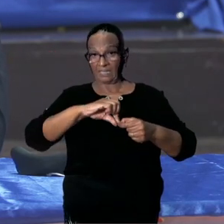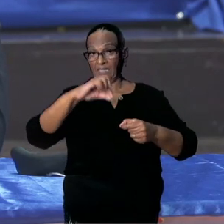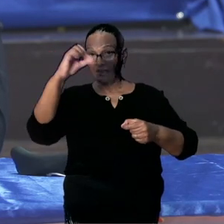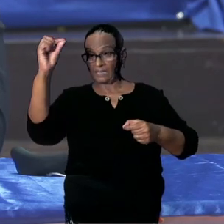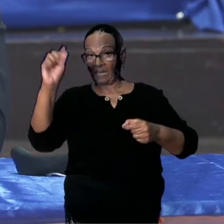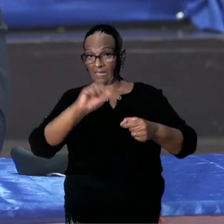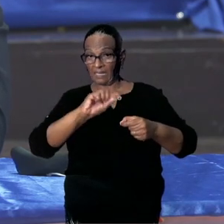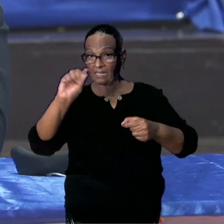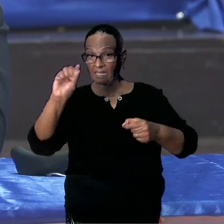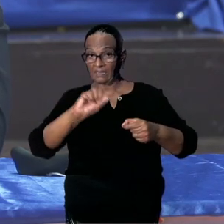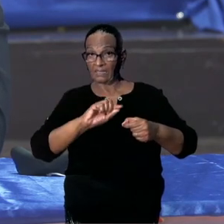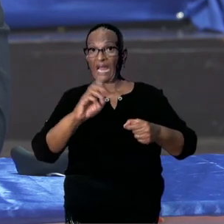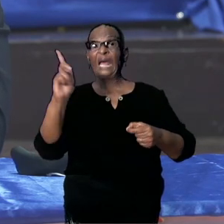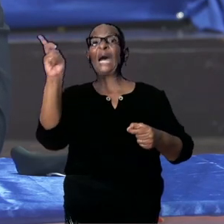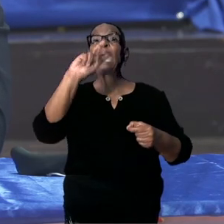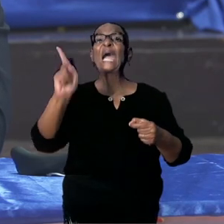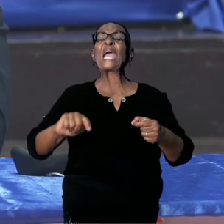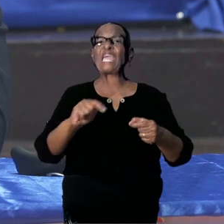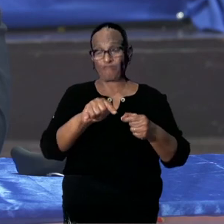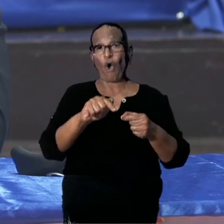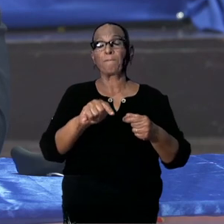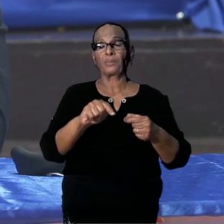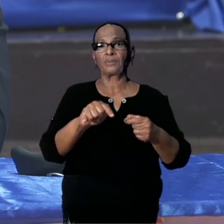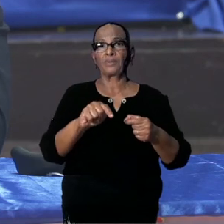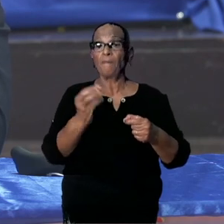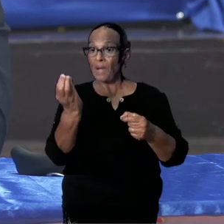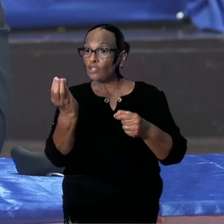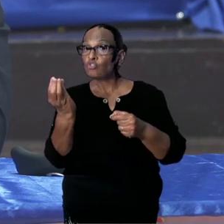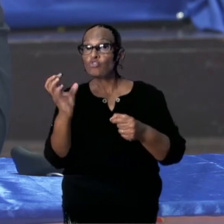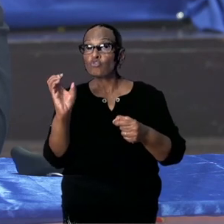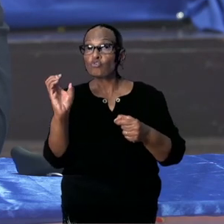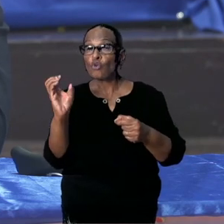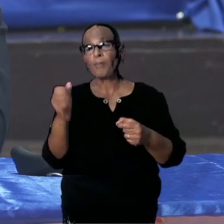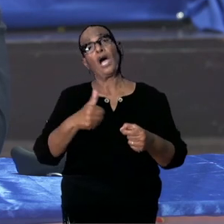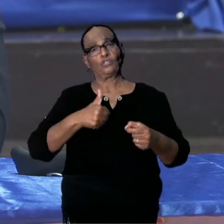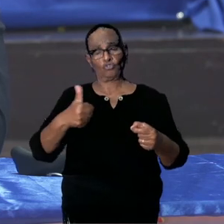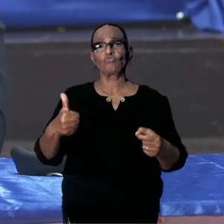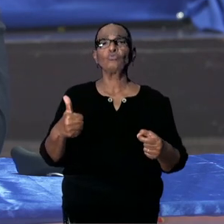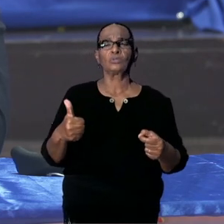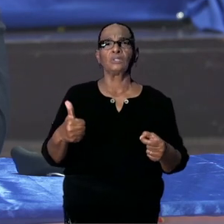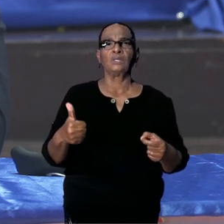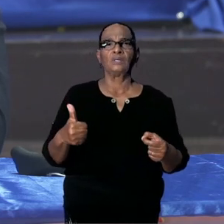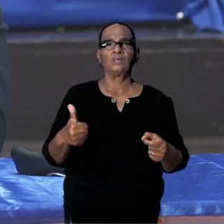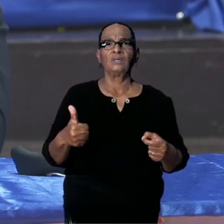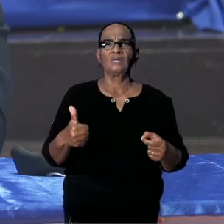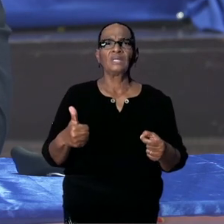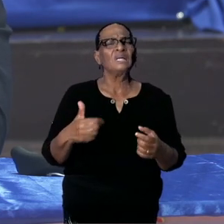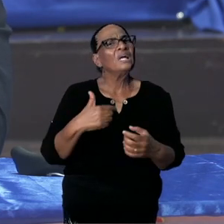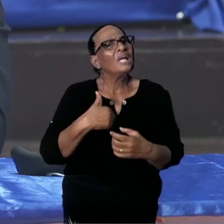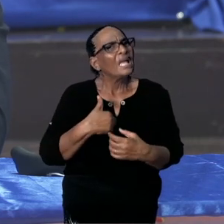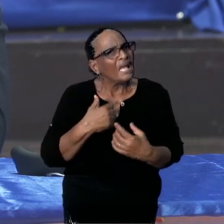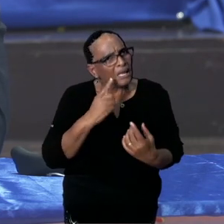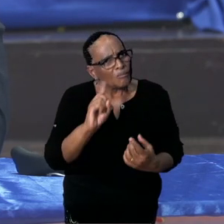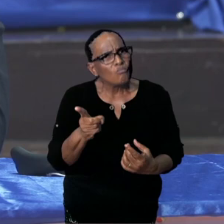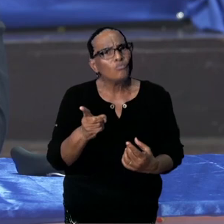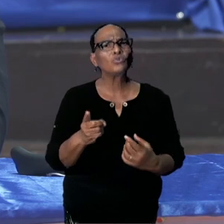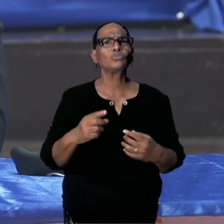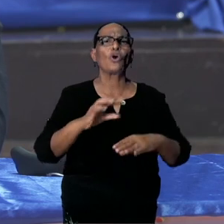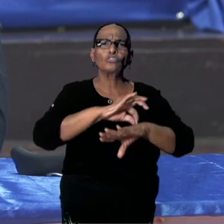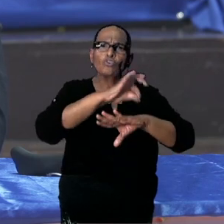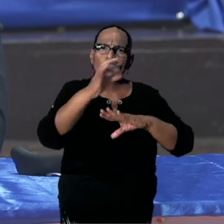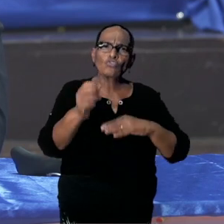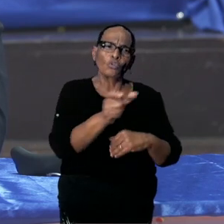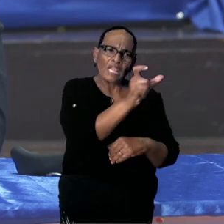gezet, bij een 25 milligram merk je al schadelijke effecten. En bij 400 milligram is het al dodelijk. Ik moet toch de gezondheid van de burger